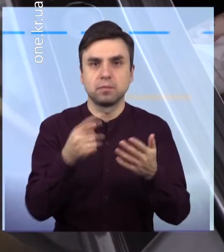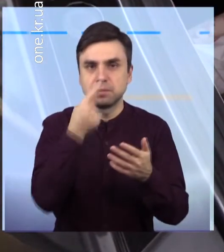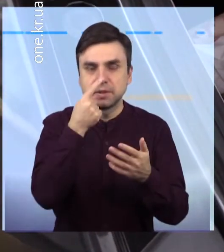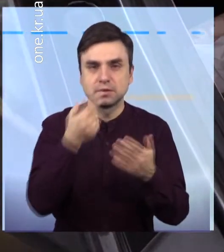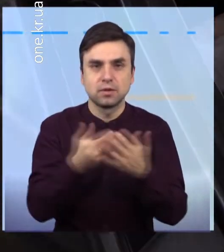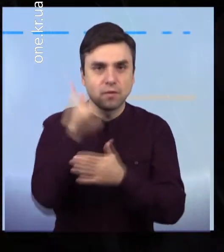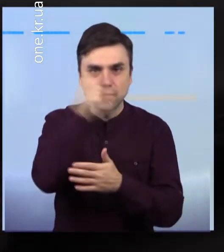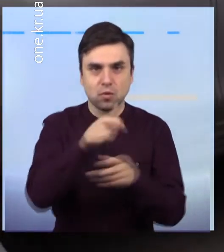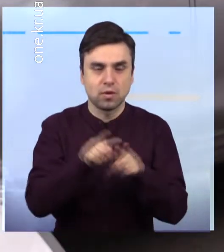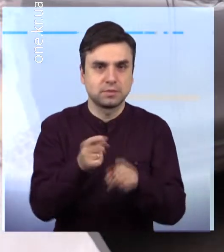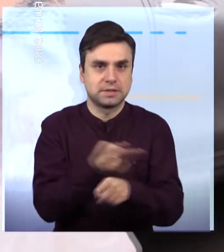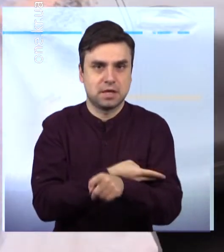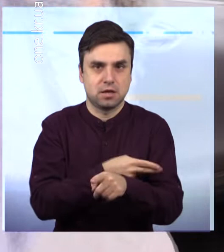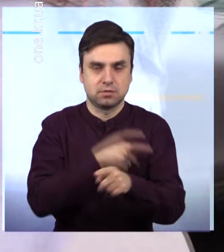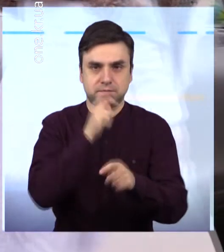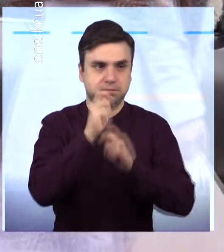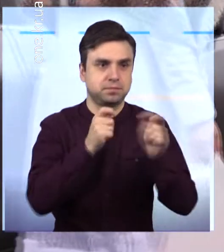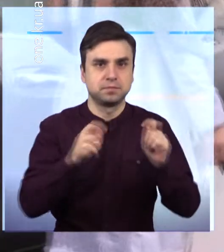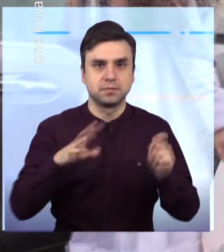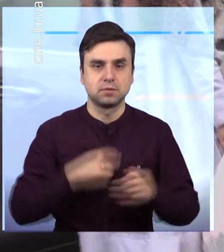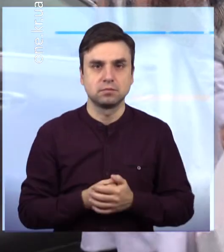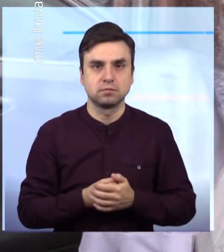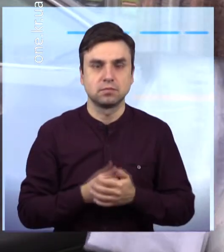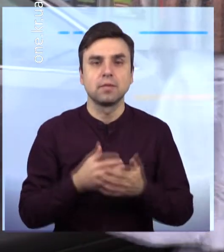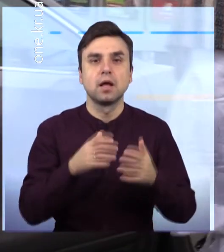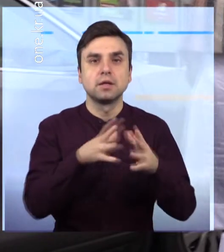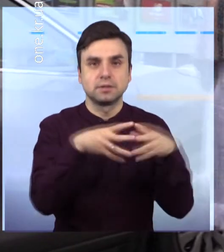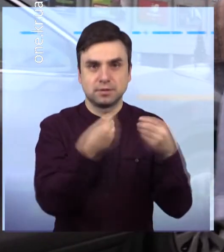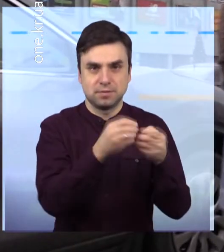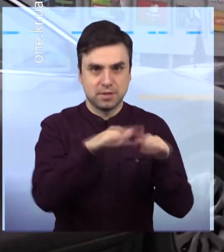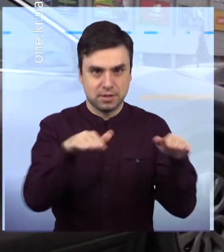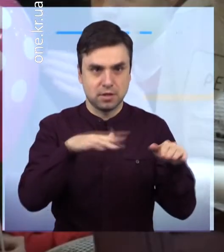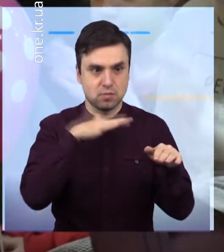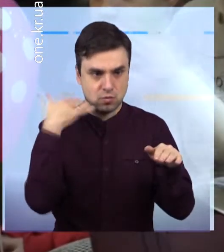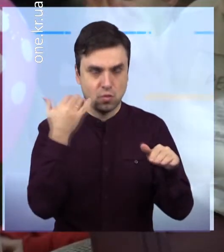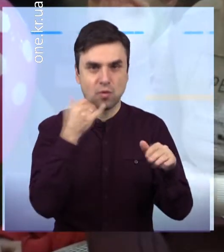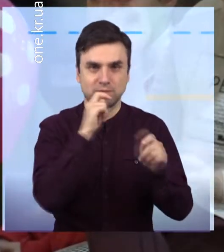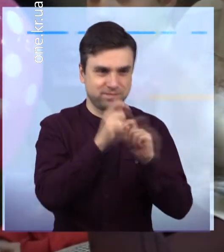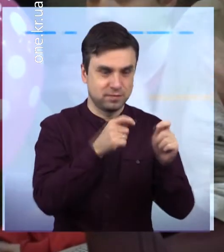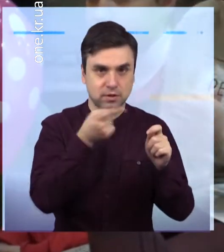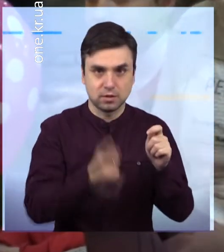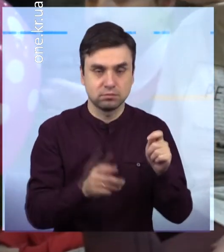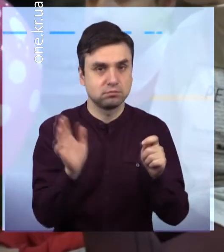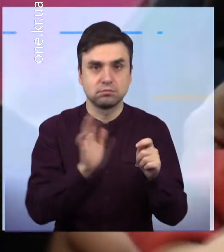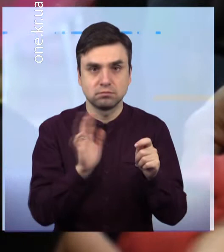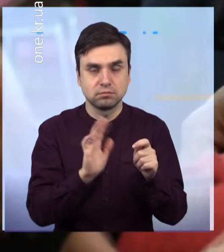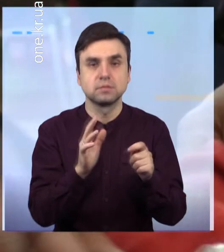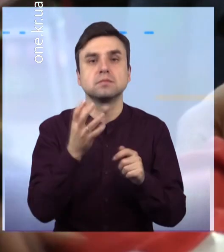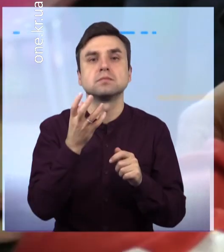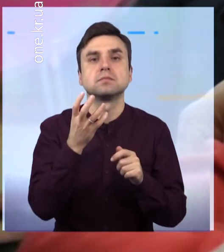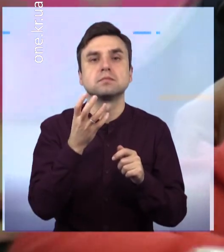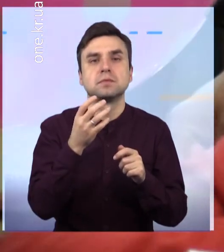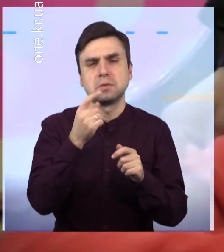багатодітних родин Після того, як Анастасія з Дариною привітали співсотні дітей у їхніх оселях Вони влаштували справжні свята і для